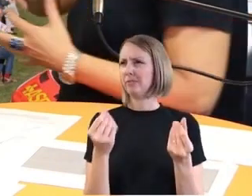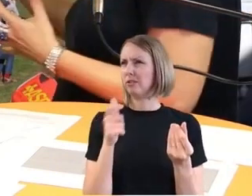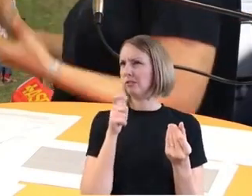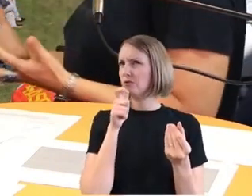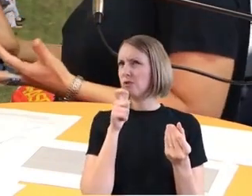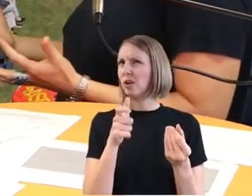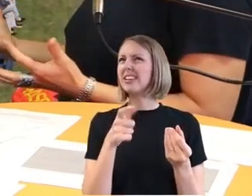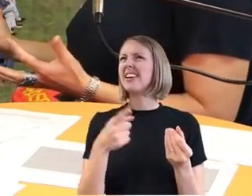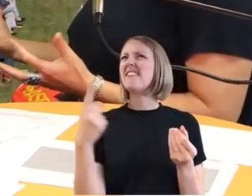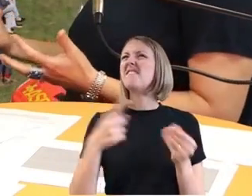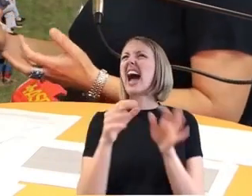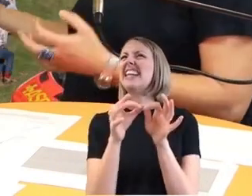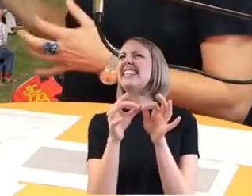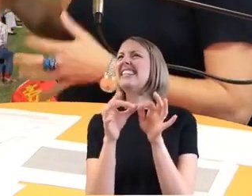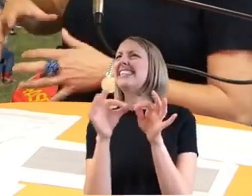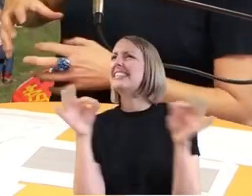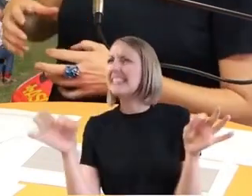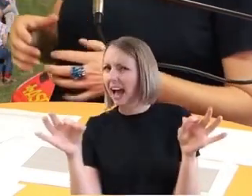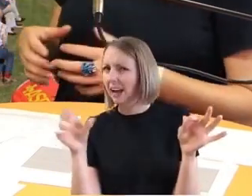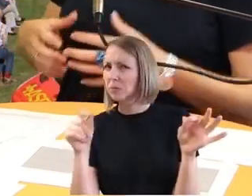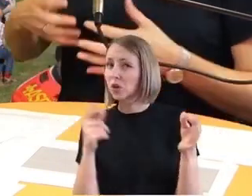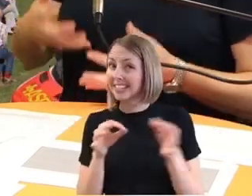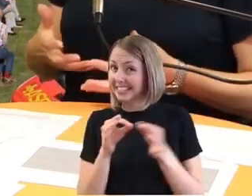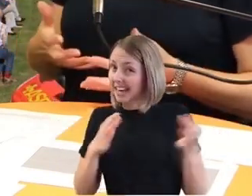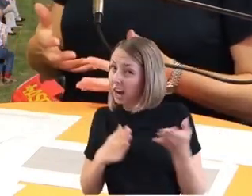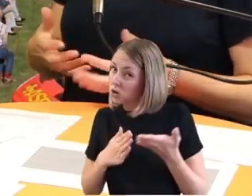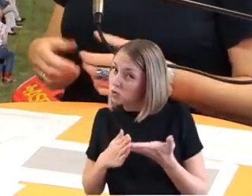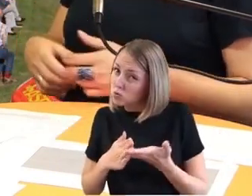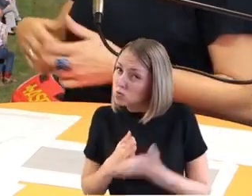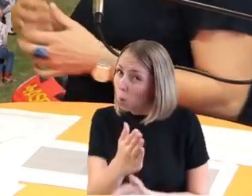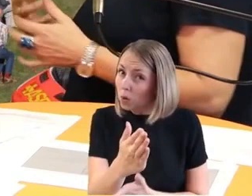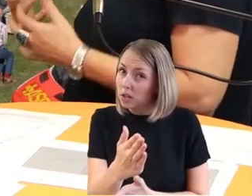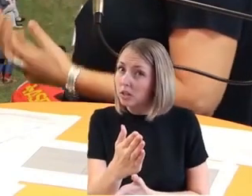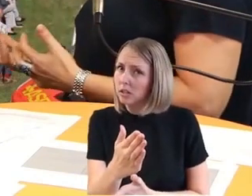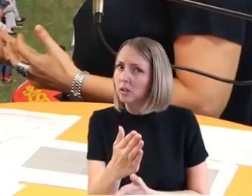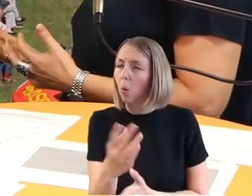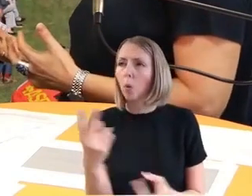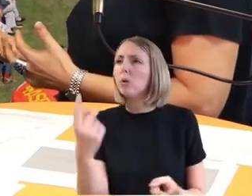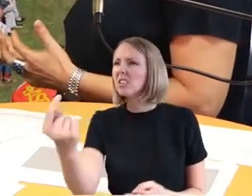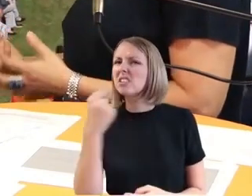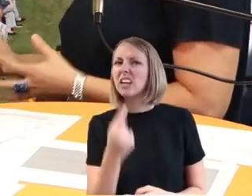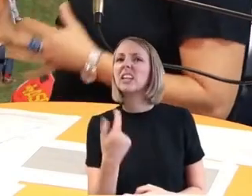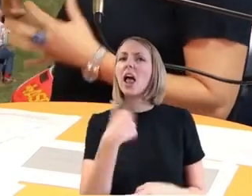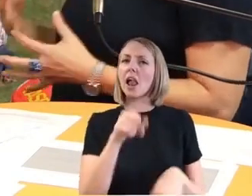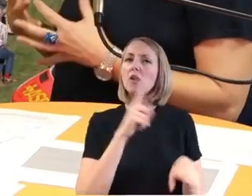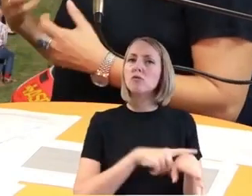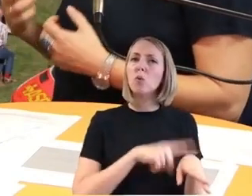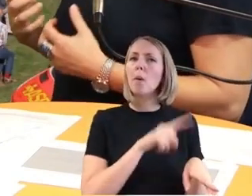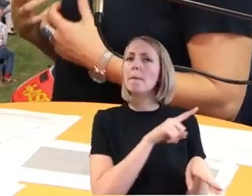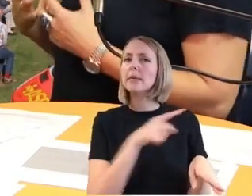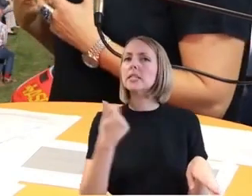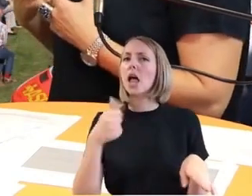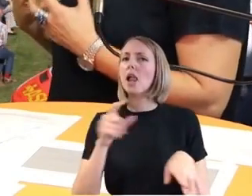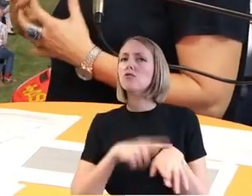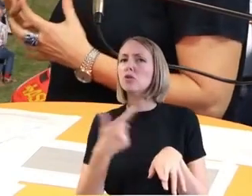passiert den ganzen Tag etwas. Aber Sie sagen jetzt, um 11 wird gewarnt und um 11.20 Uhr entwarnt. Das heißt,